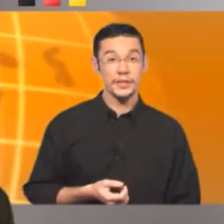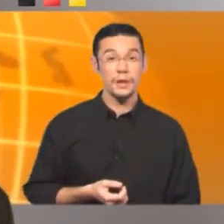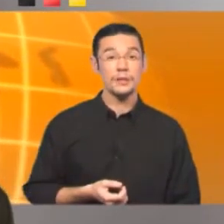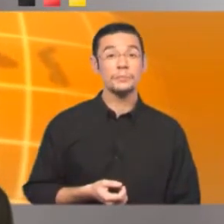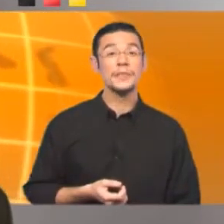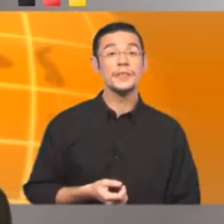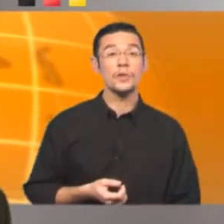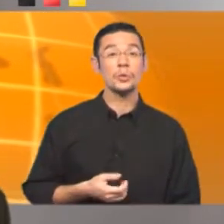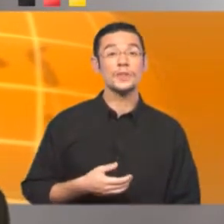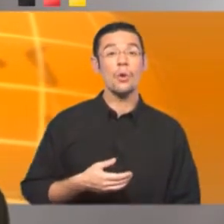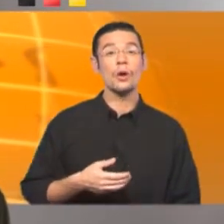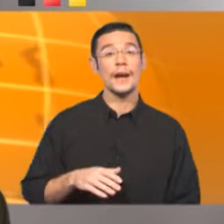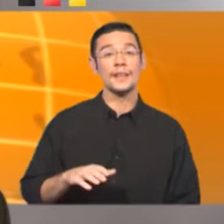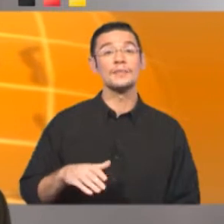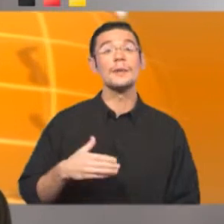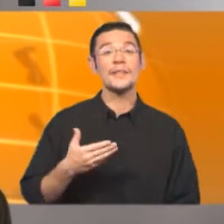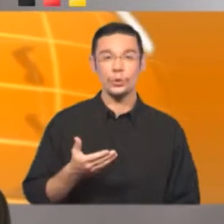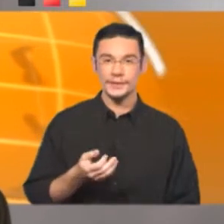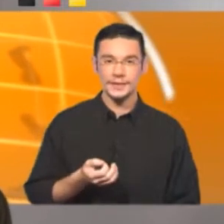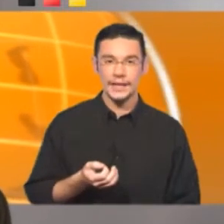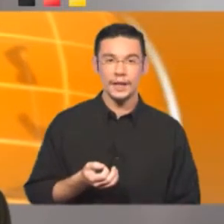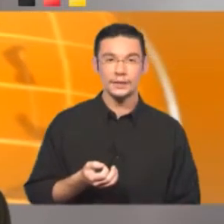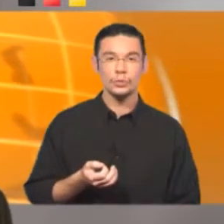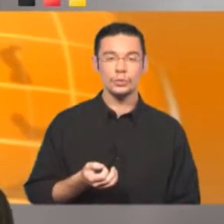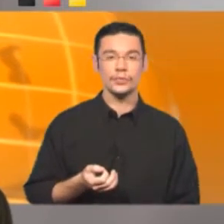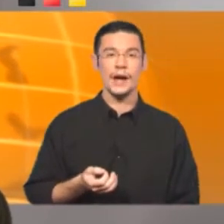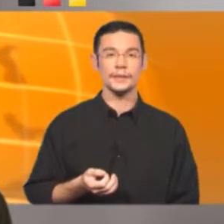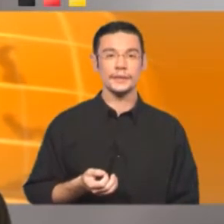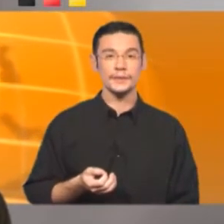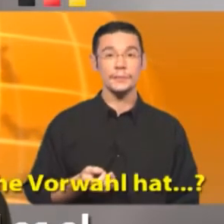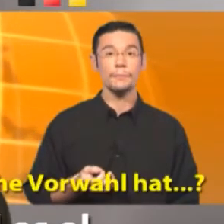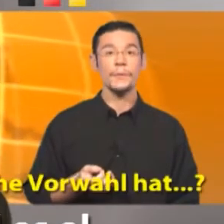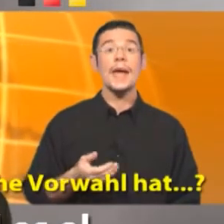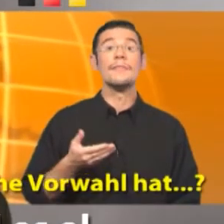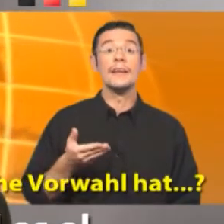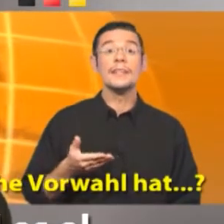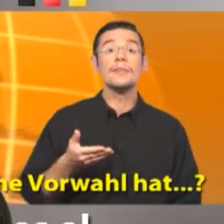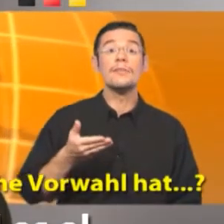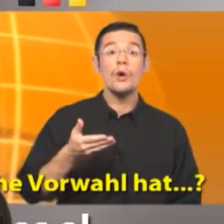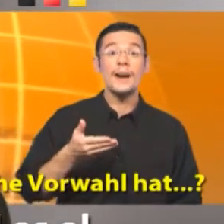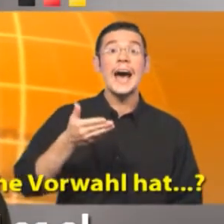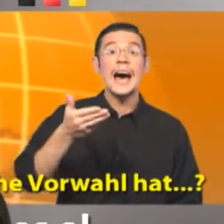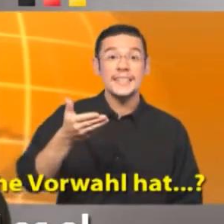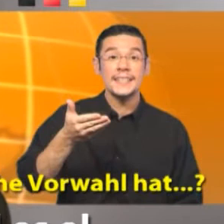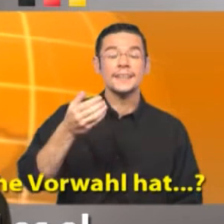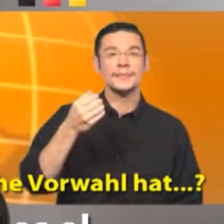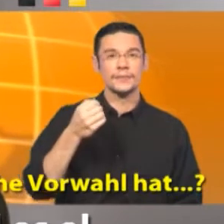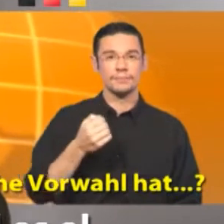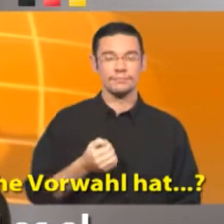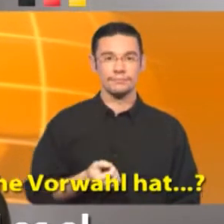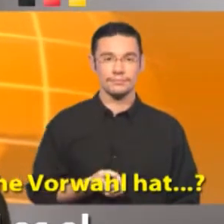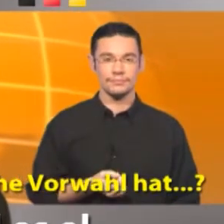Manchmal bedienen wir uns auch einer Vermittlungszentrale und fragen diese Welche Vorwahl hat